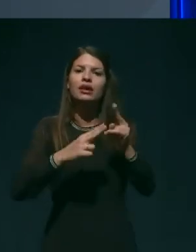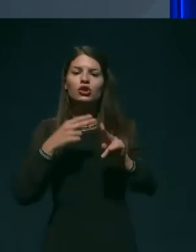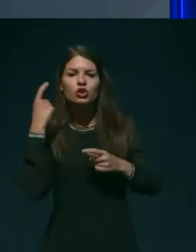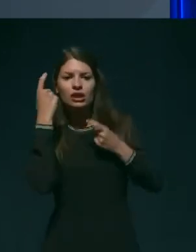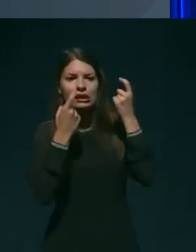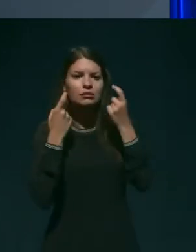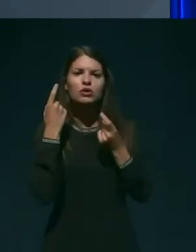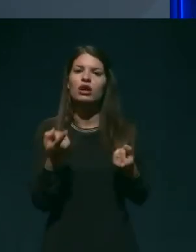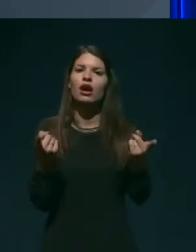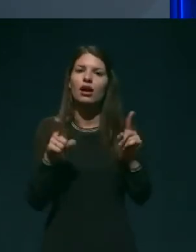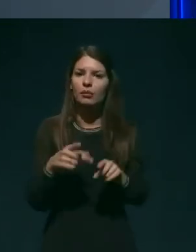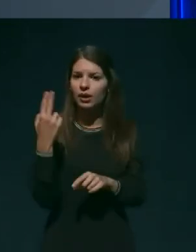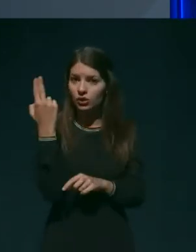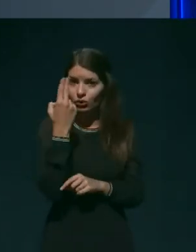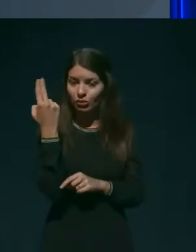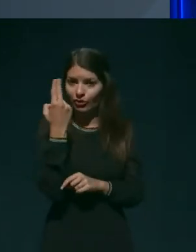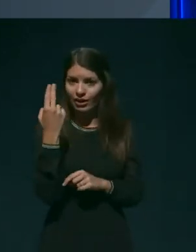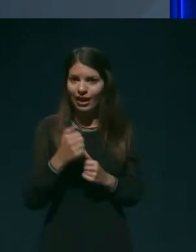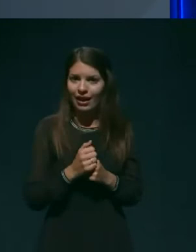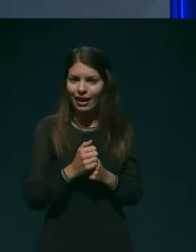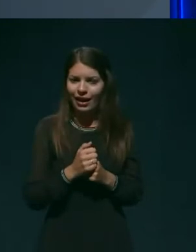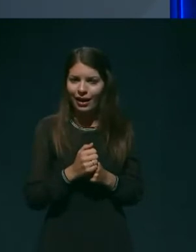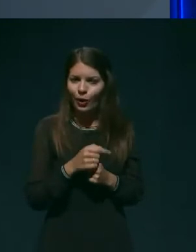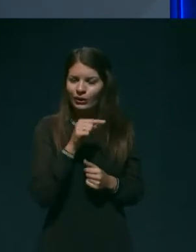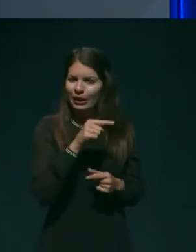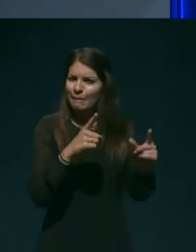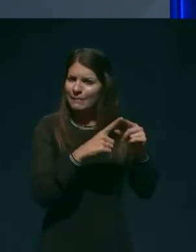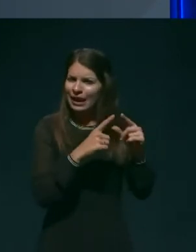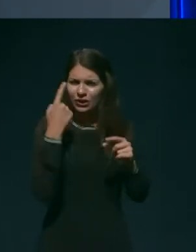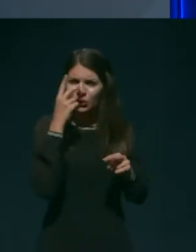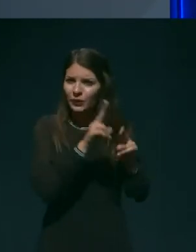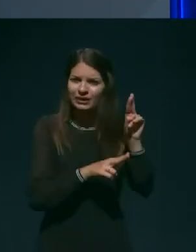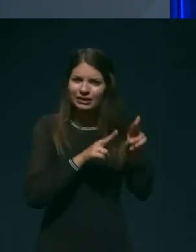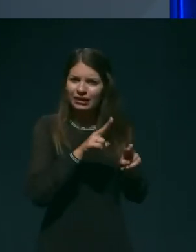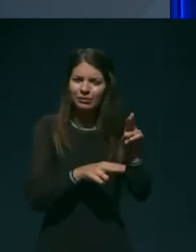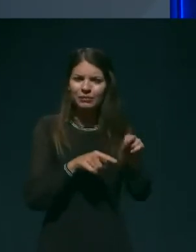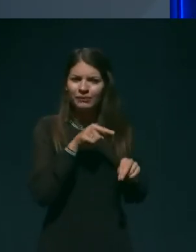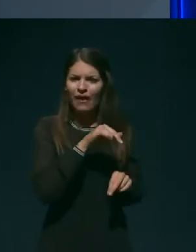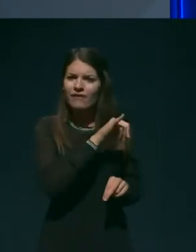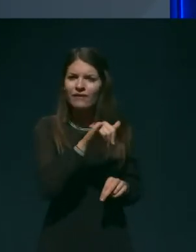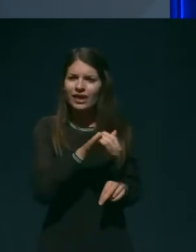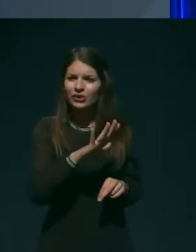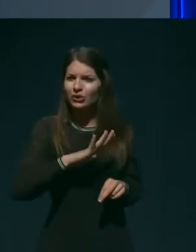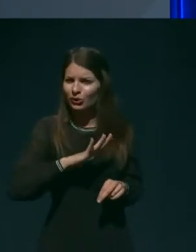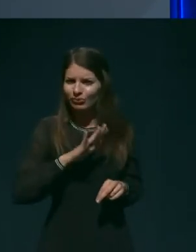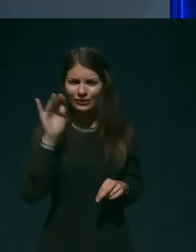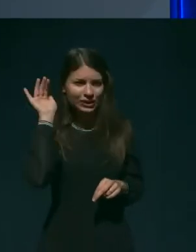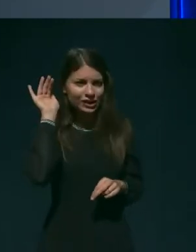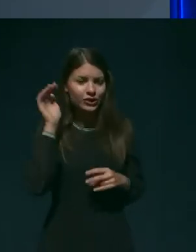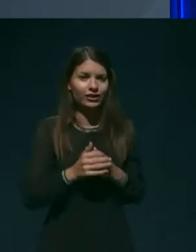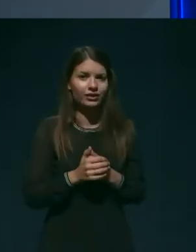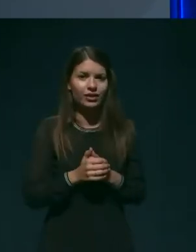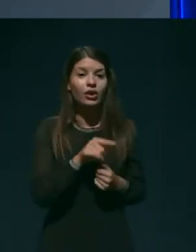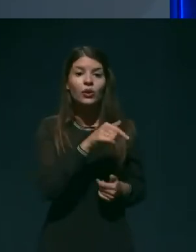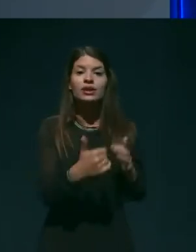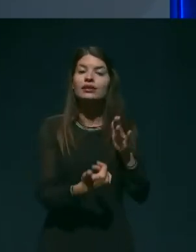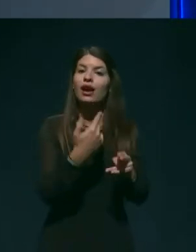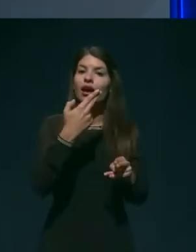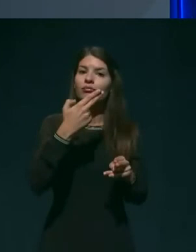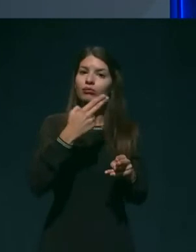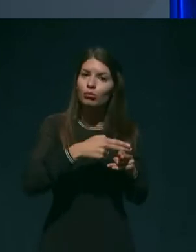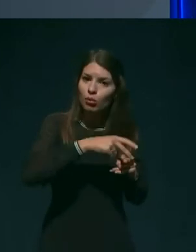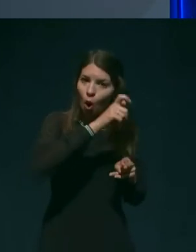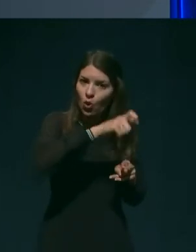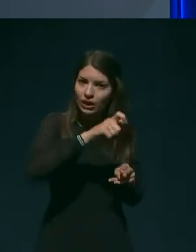razumevanja, vedno drži nek tak zloveš prizvok. Tako za bovnike, kot njihove bližne,